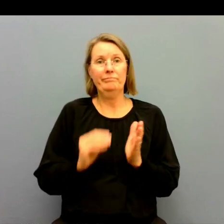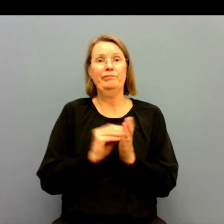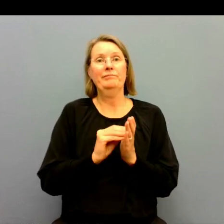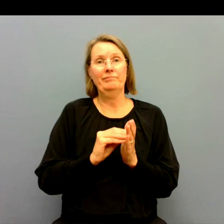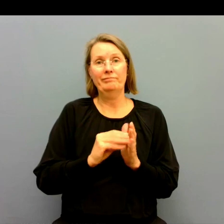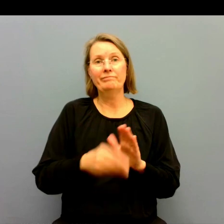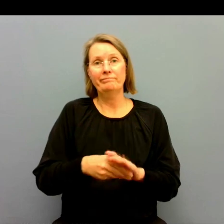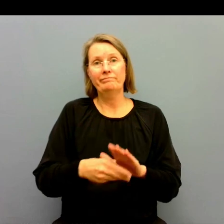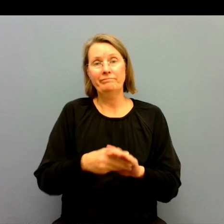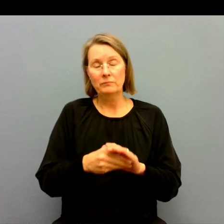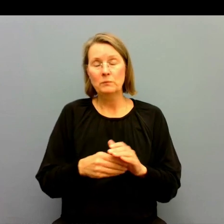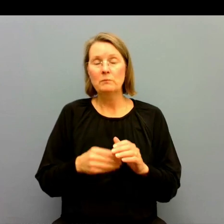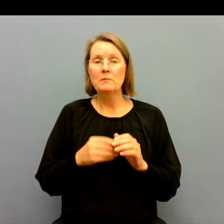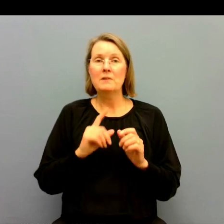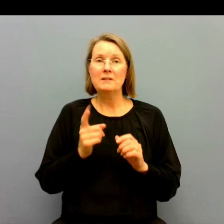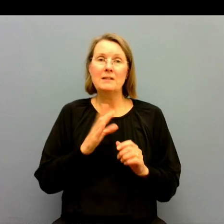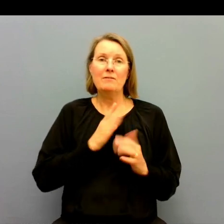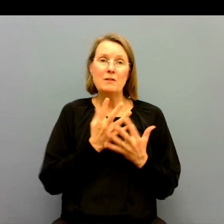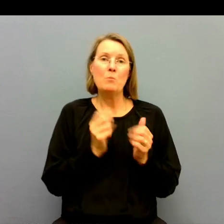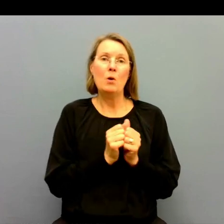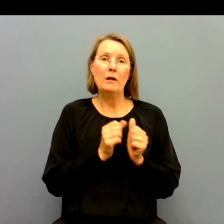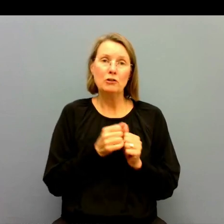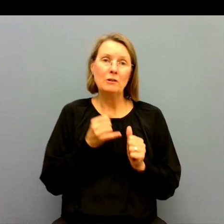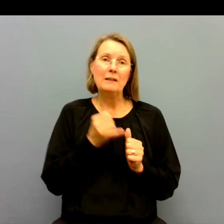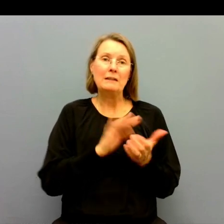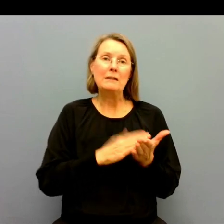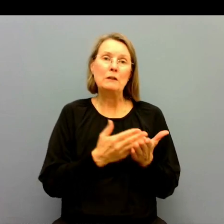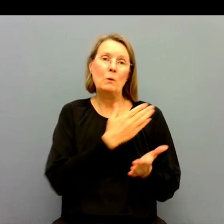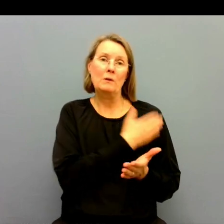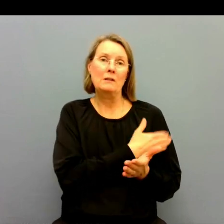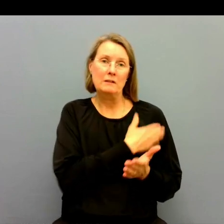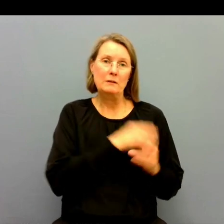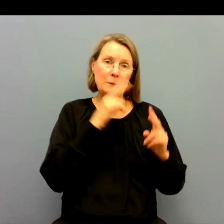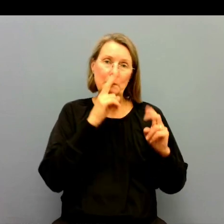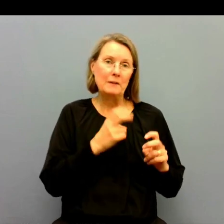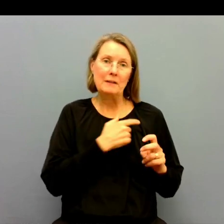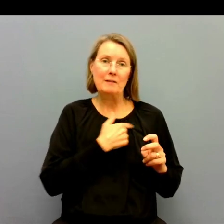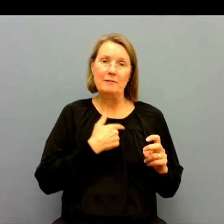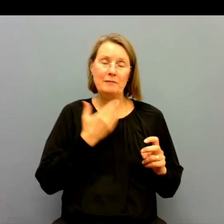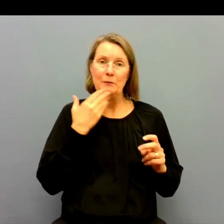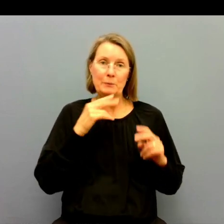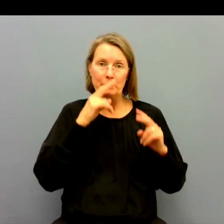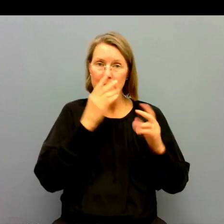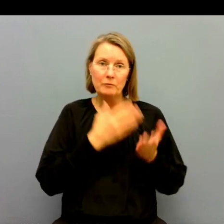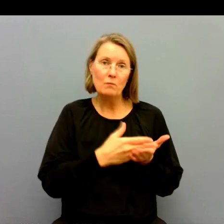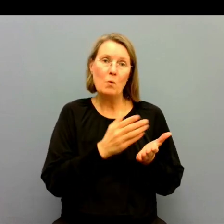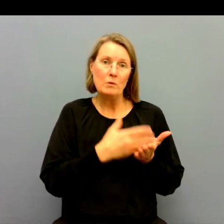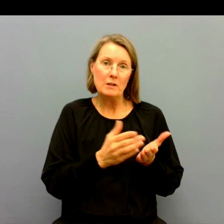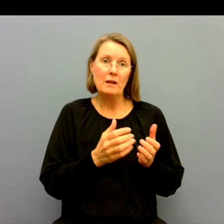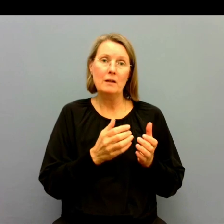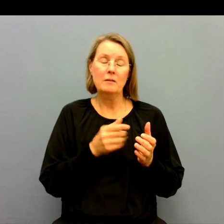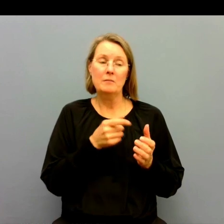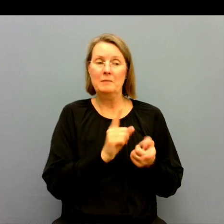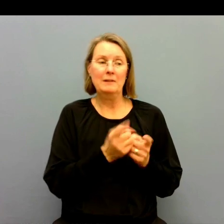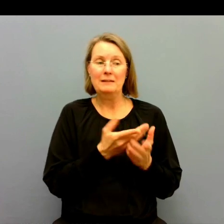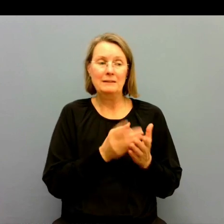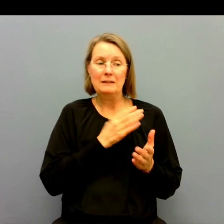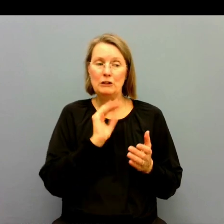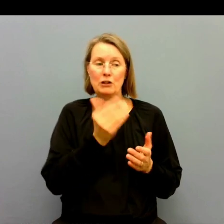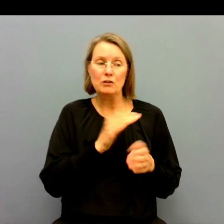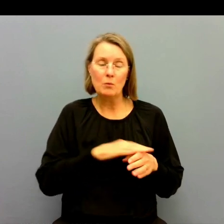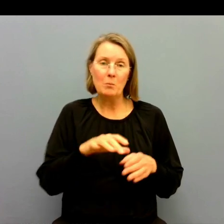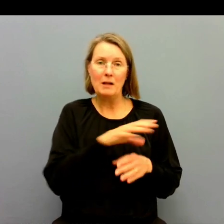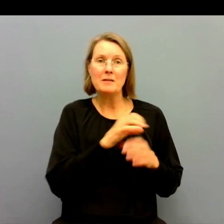Och det finns mycket i tolktjänstutredningen som är viktigt att gå vidare med. Det är inte säkert att den ger exakt rätt svar på alla frågor.